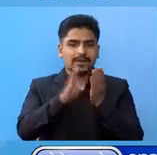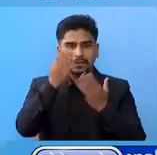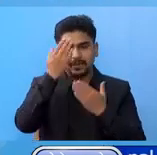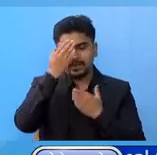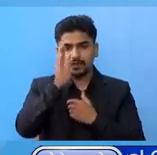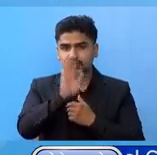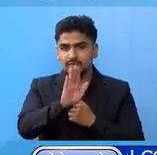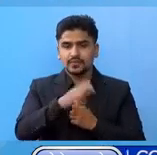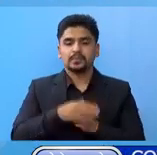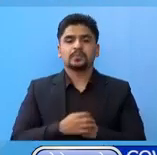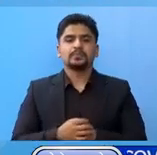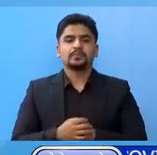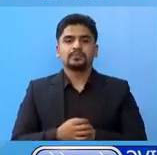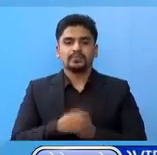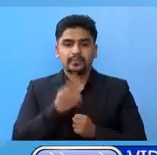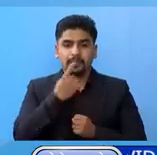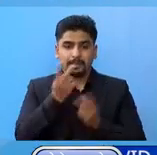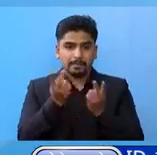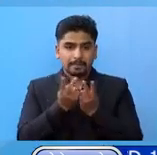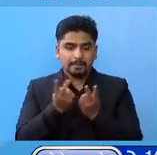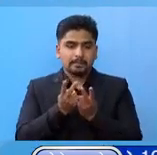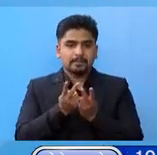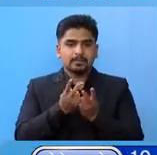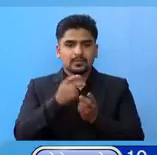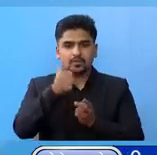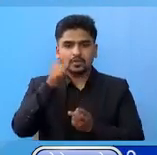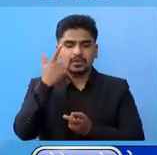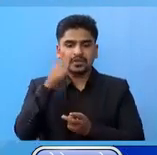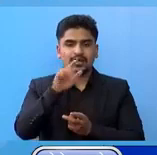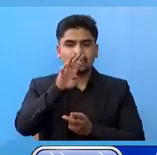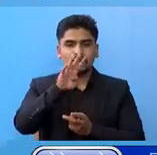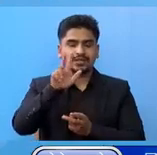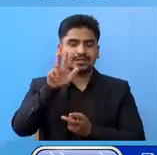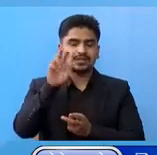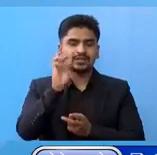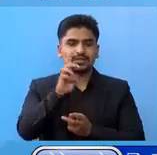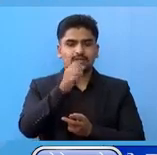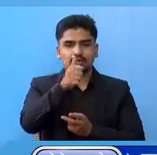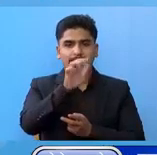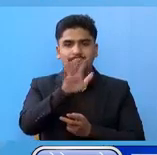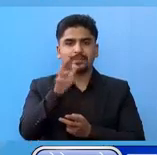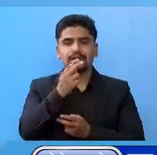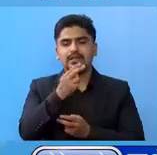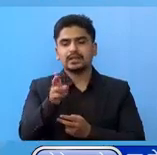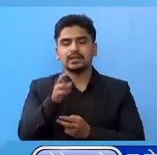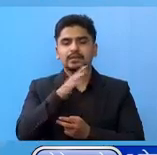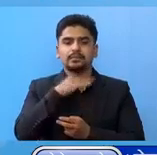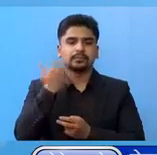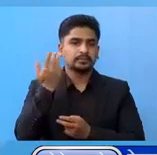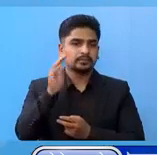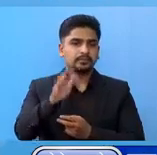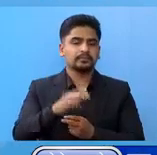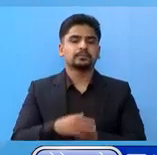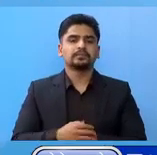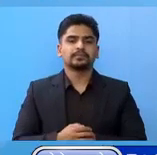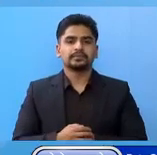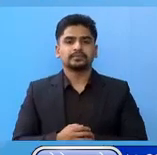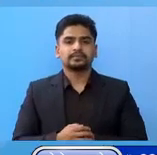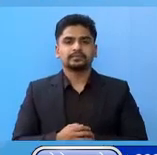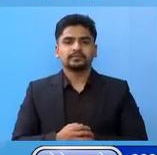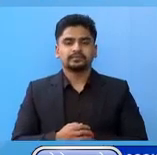बाट शंक्रमीत भाइका छन बने 6,48,065 जना भेक्ति को निधन भाई शक्क चा